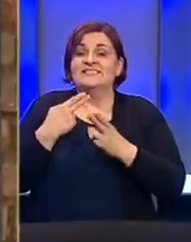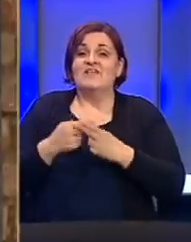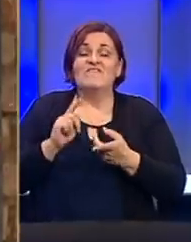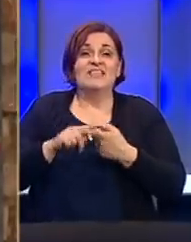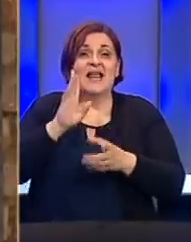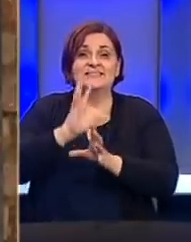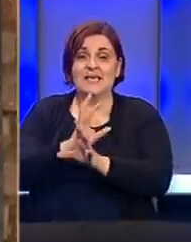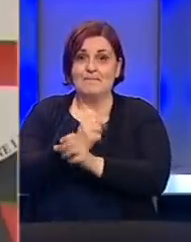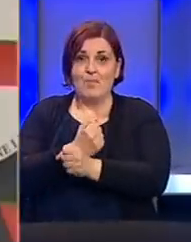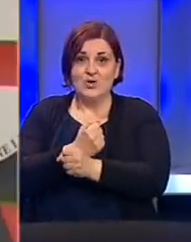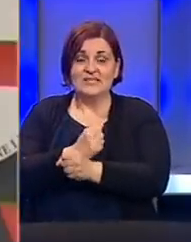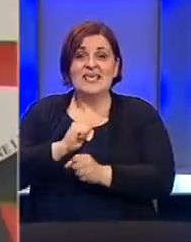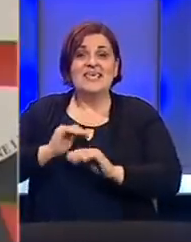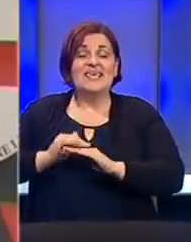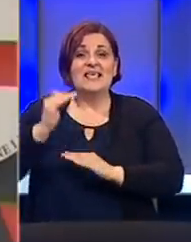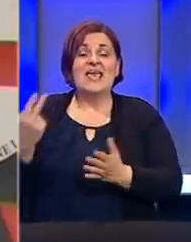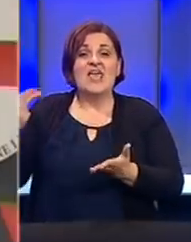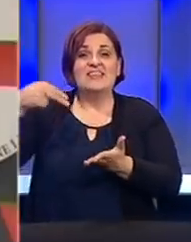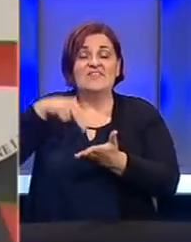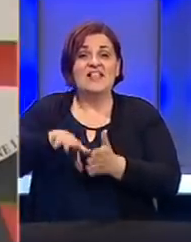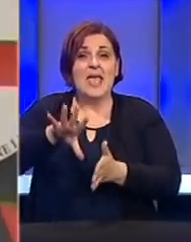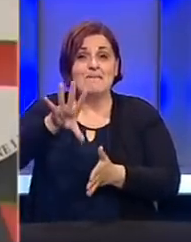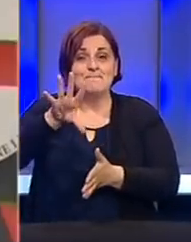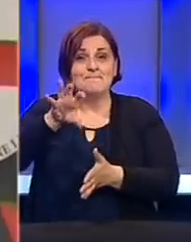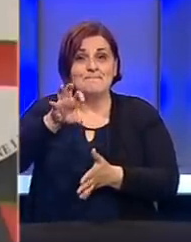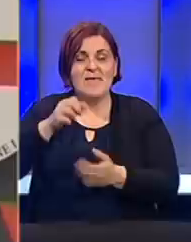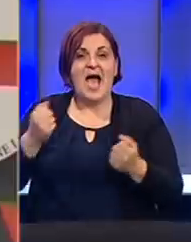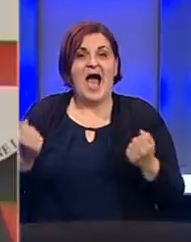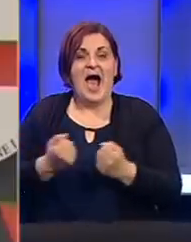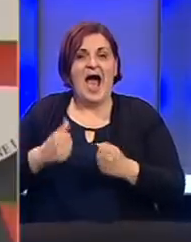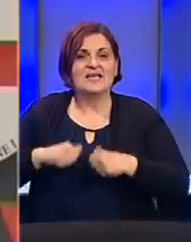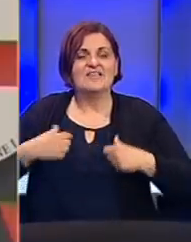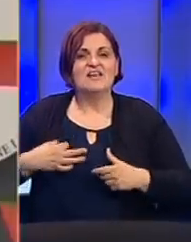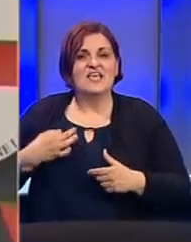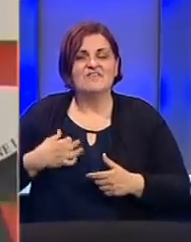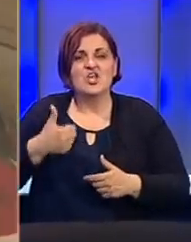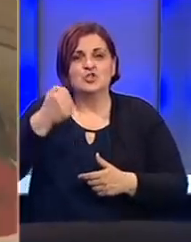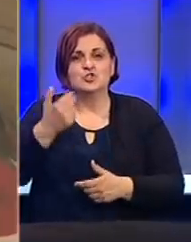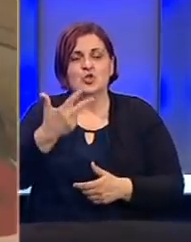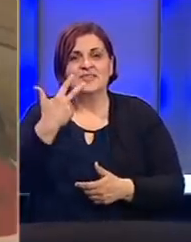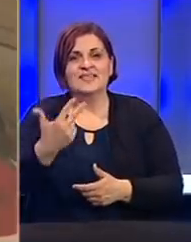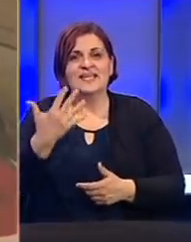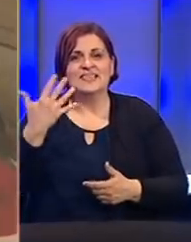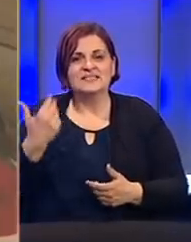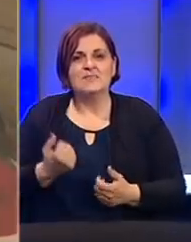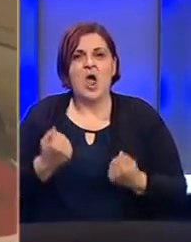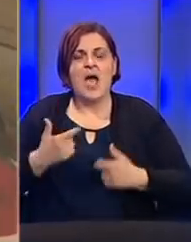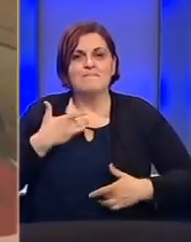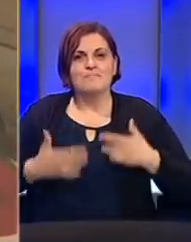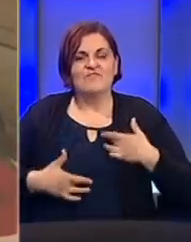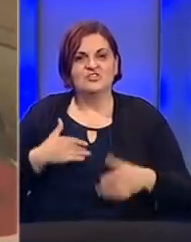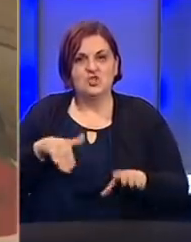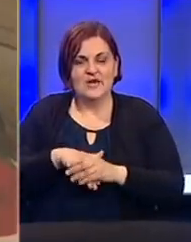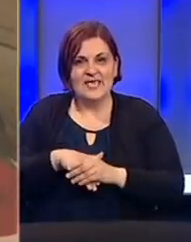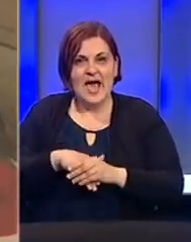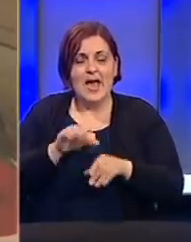Federacije Bosne i Hercegovine ima više od 2500 aktivnih volontera i 135 aktivnih profesionalaca.